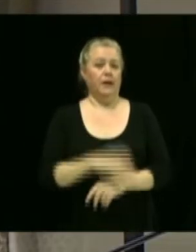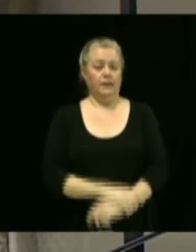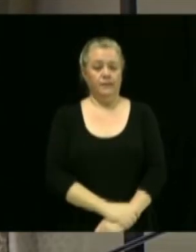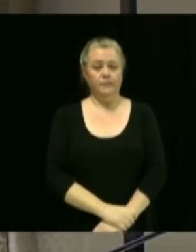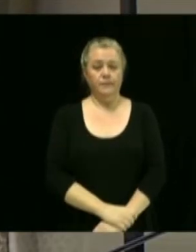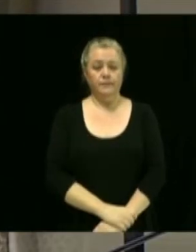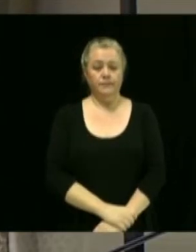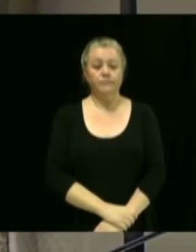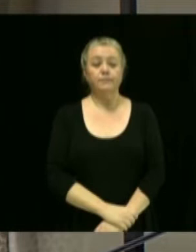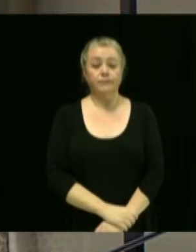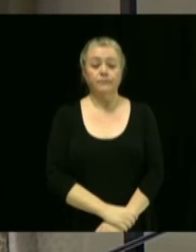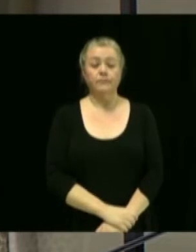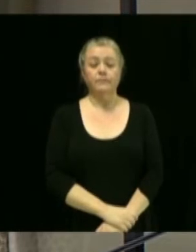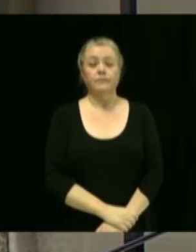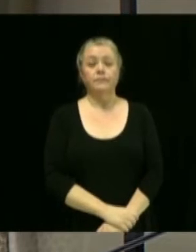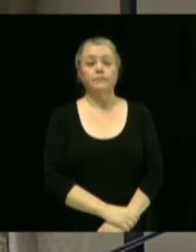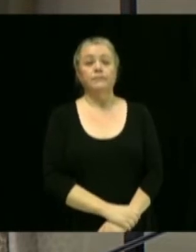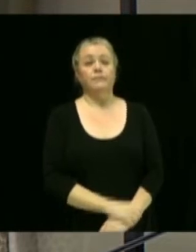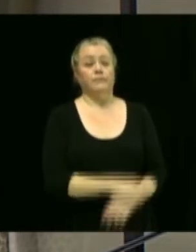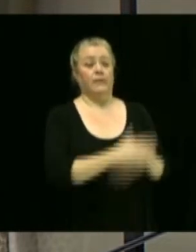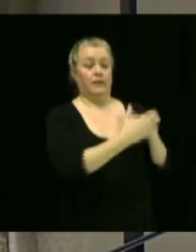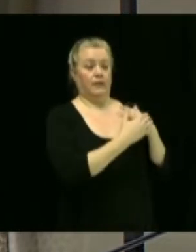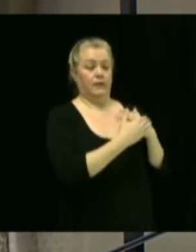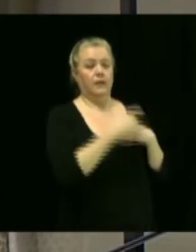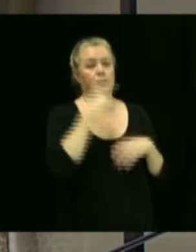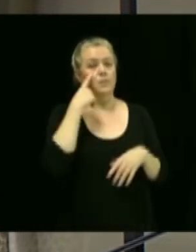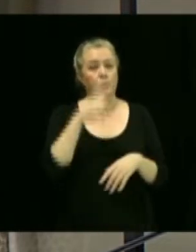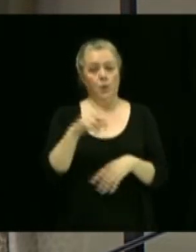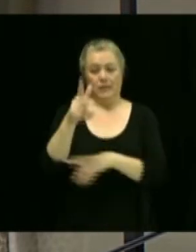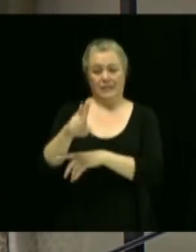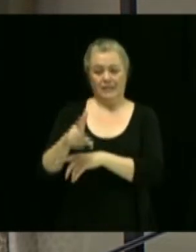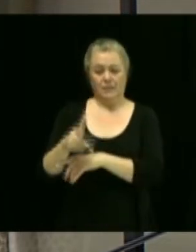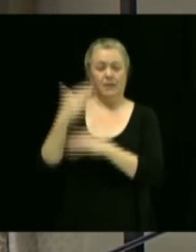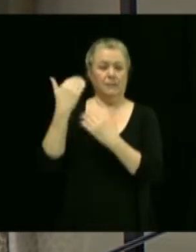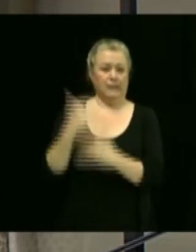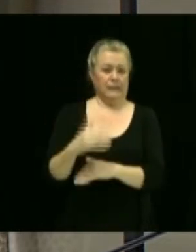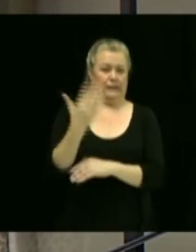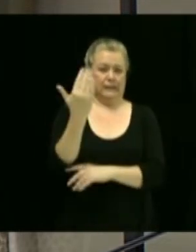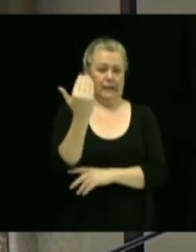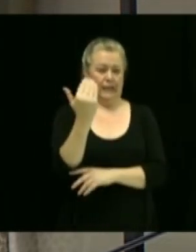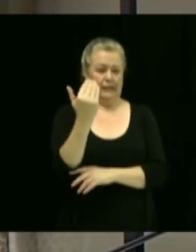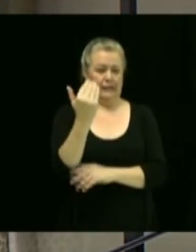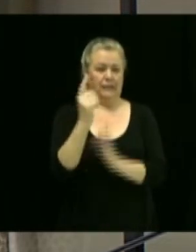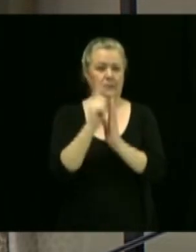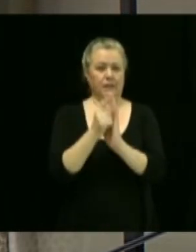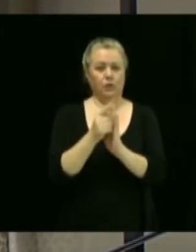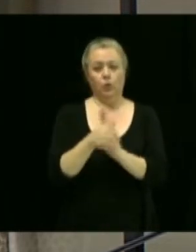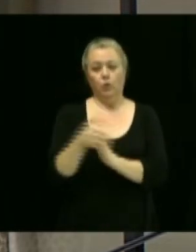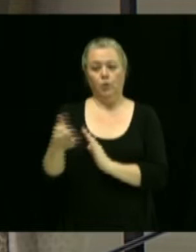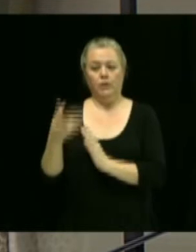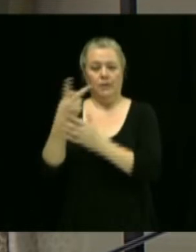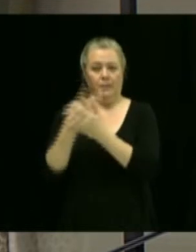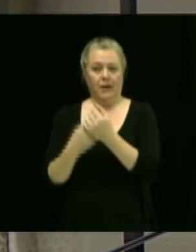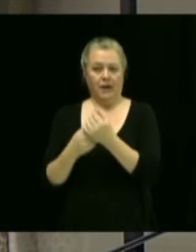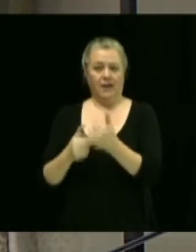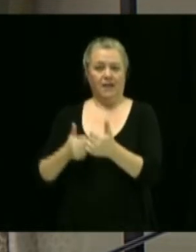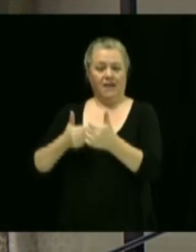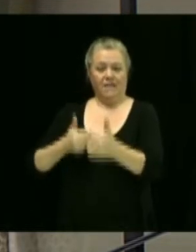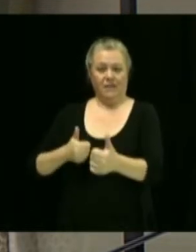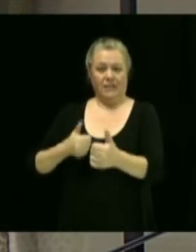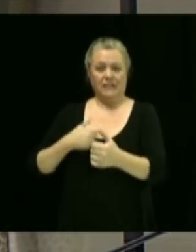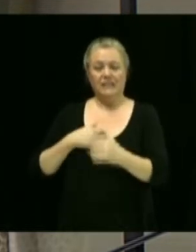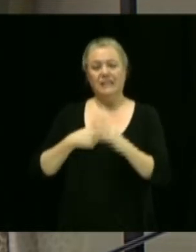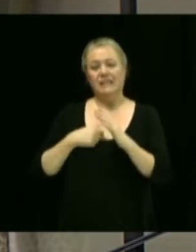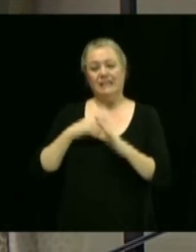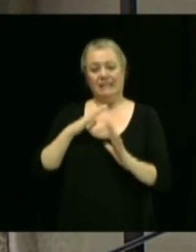Oui, alors, recommandation qui vise à limiter le stationnement à une durée de 15 minutes côté paire face au numéro 5 et 9 rue